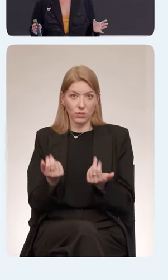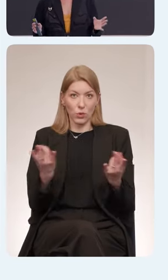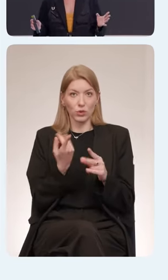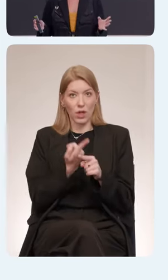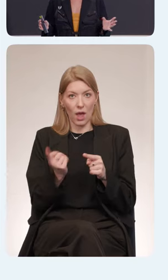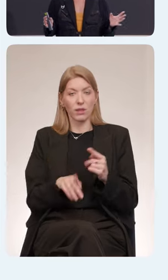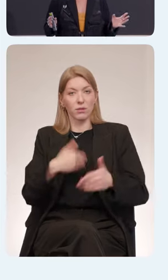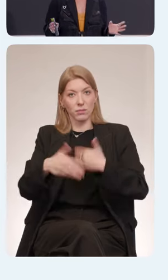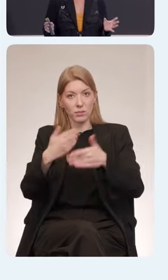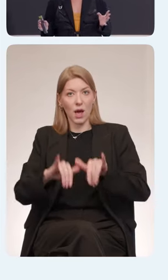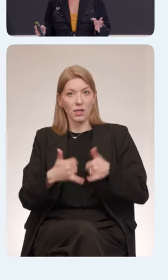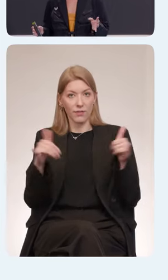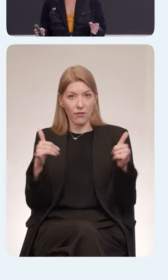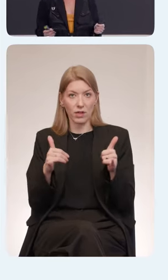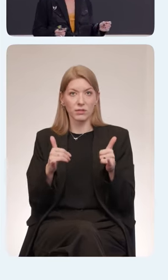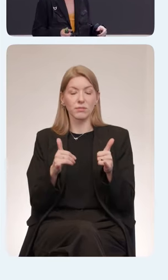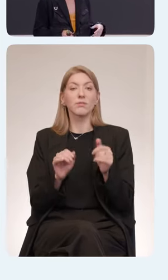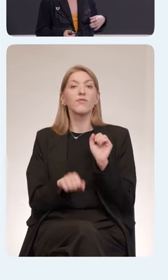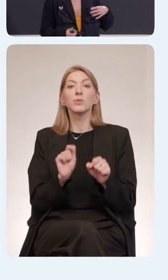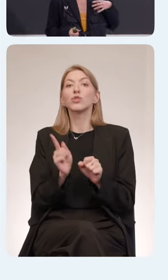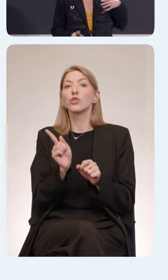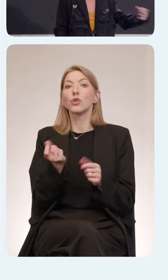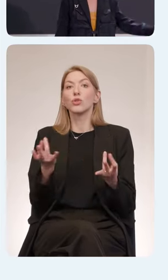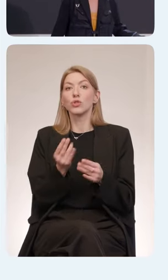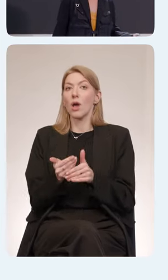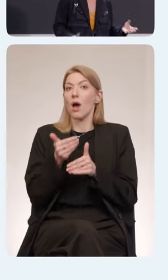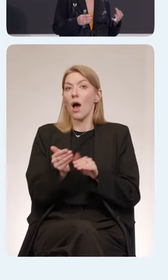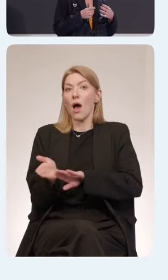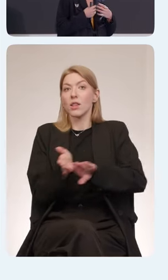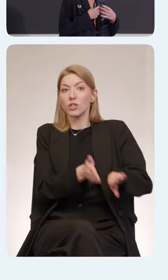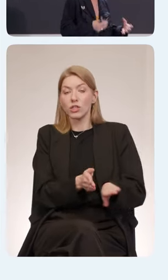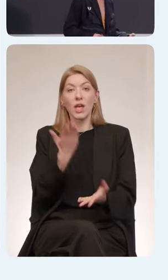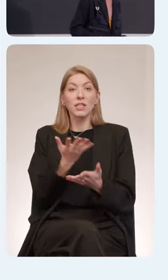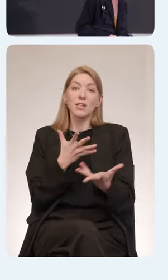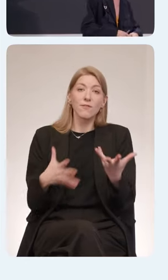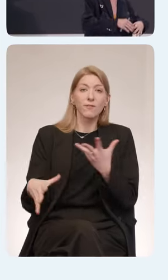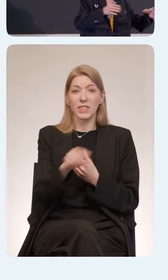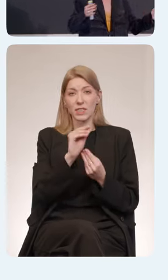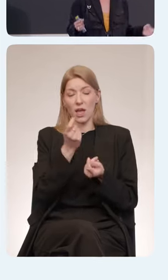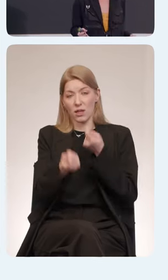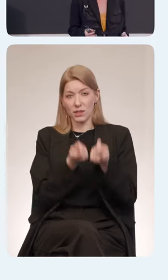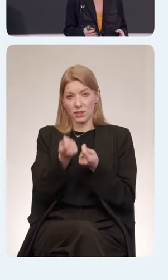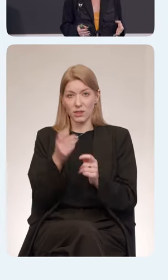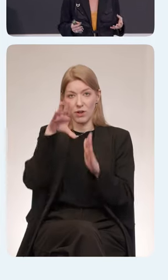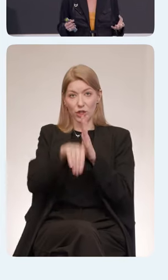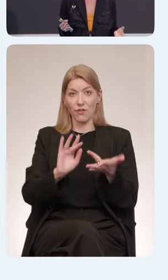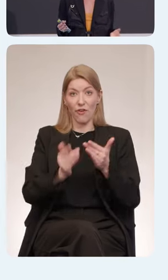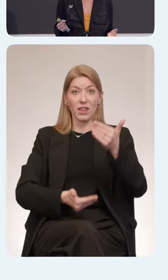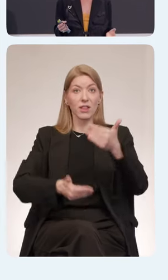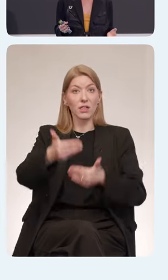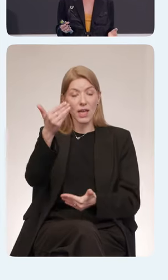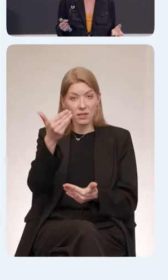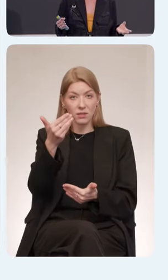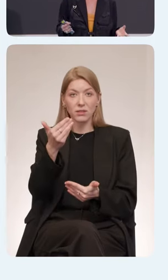сможете сделать это, возможно, потом. Если вы не можете дотянуться до всех составляющих интерфейсов по всей вашей компании, нет ни в вас